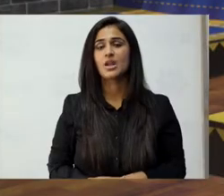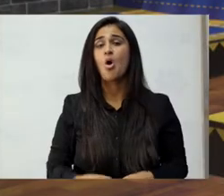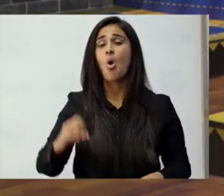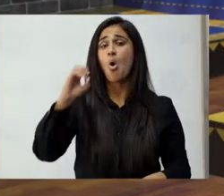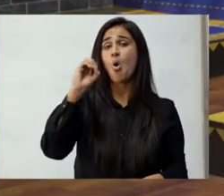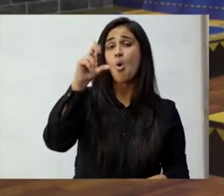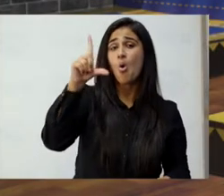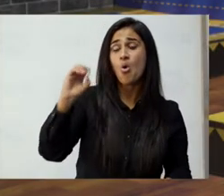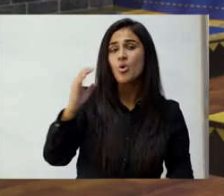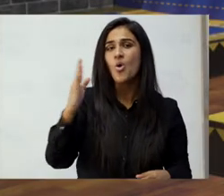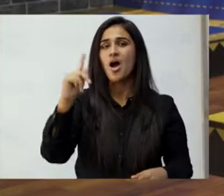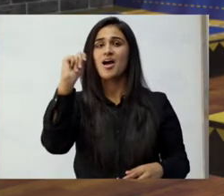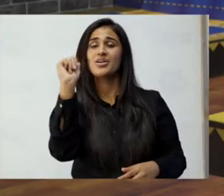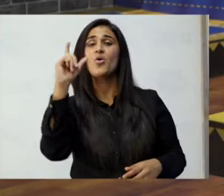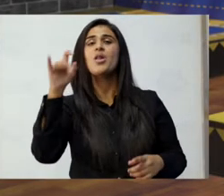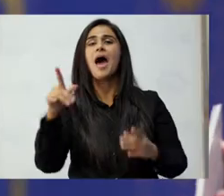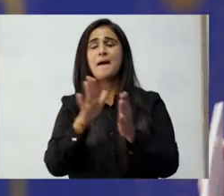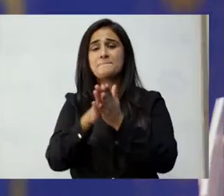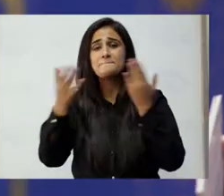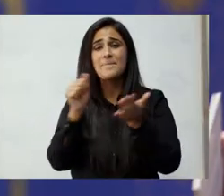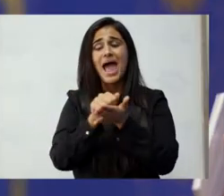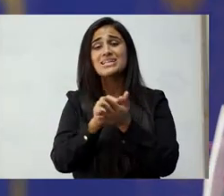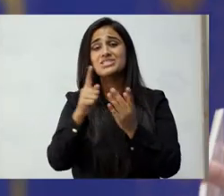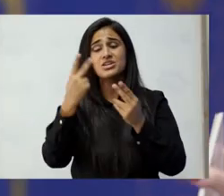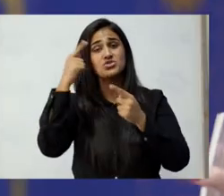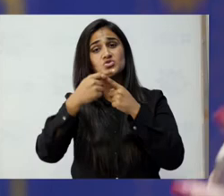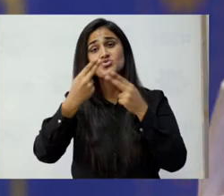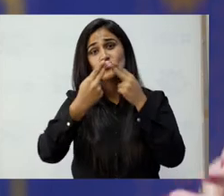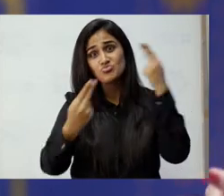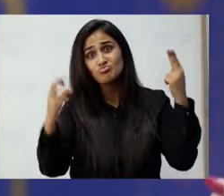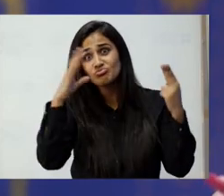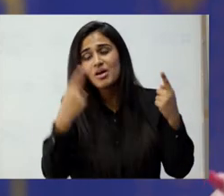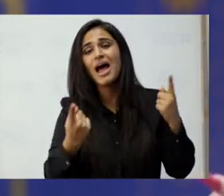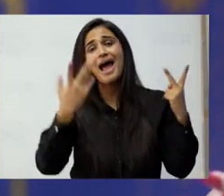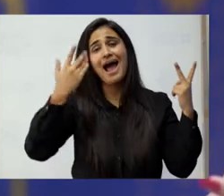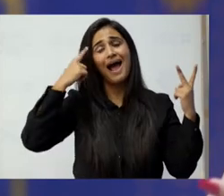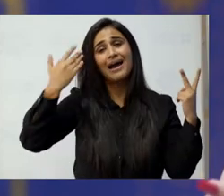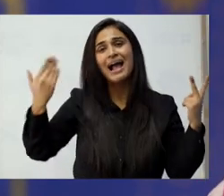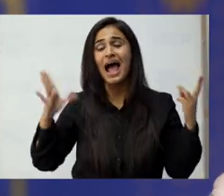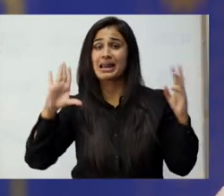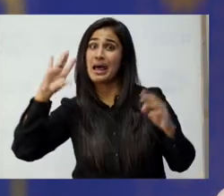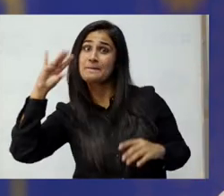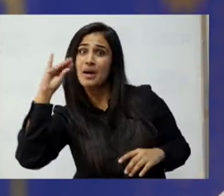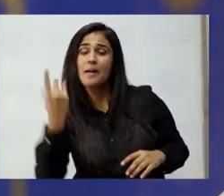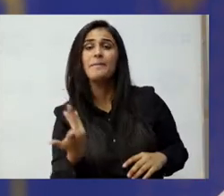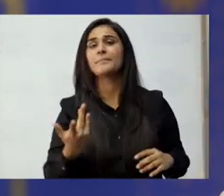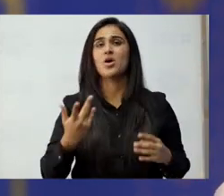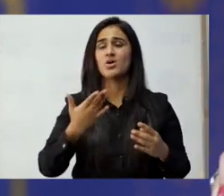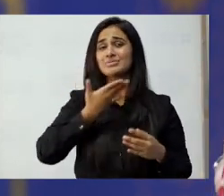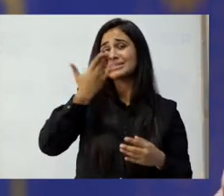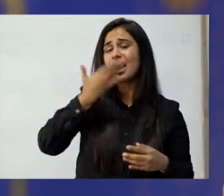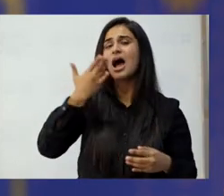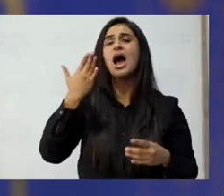اولو ٹٹولو ایز ایمیگزین شو اور اس میں کہانیاں ہیں بہت مزیدار پپٹ شو ہے